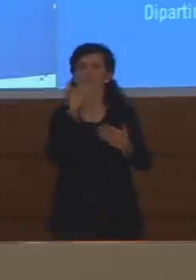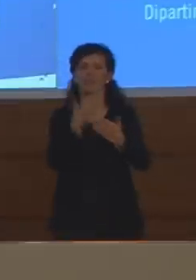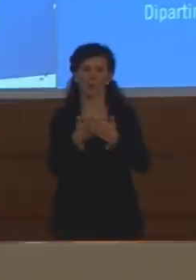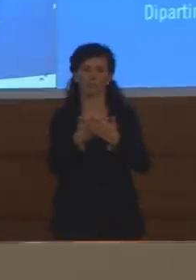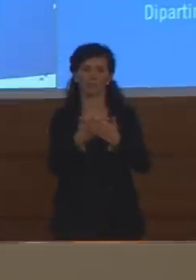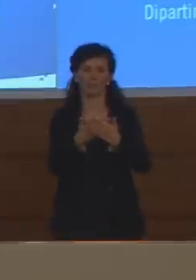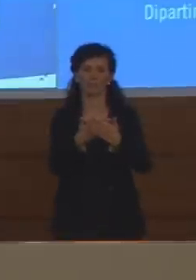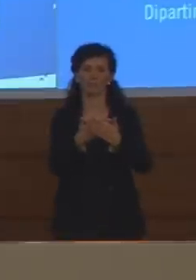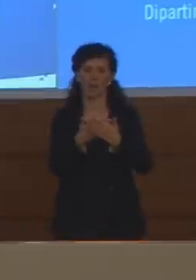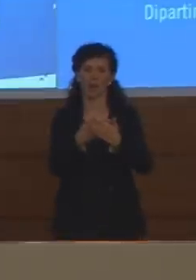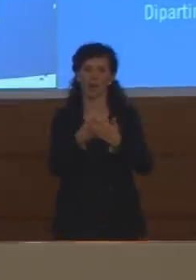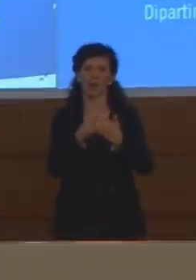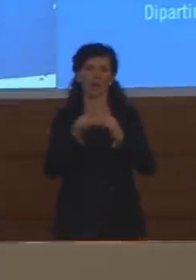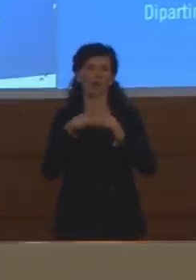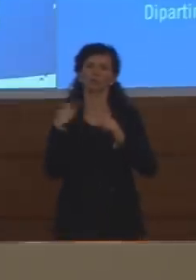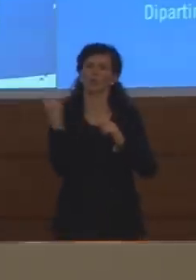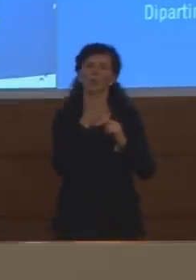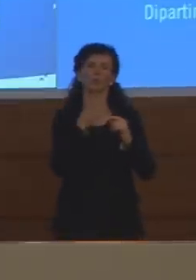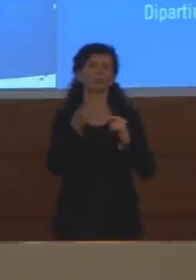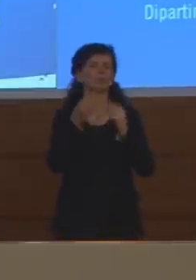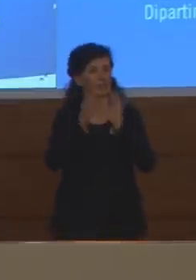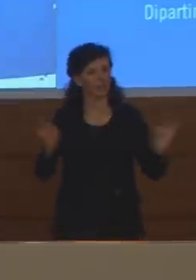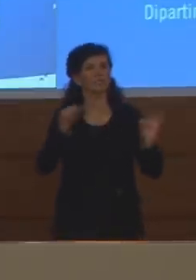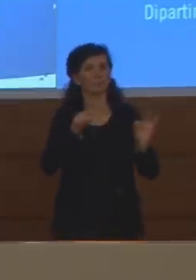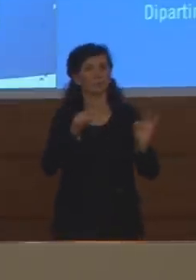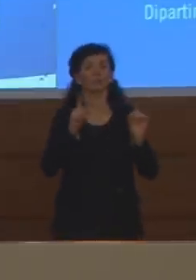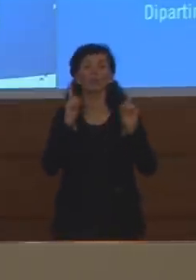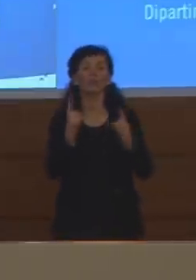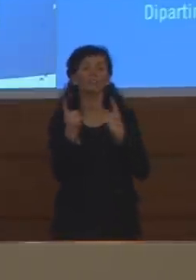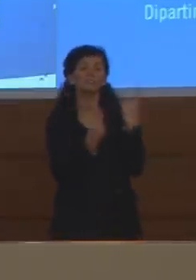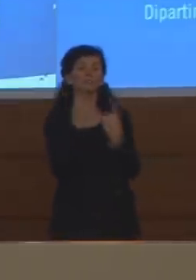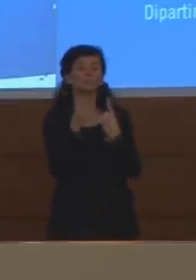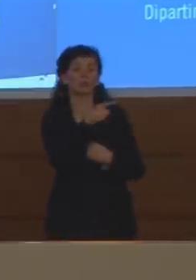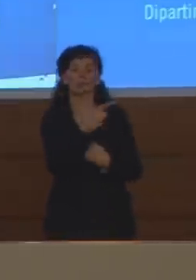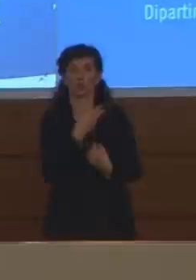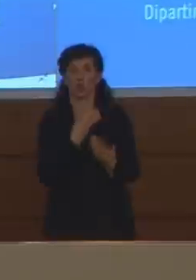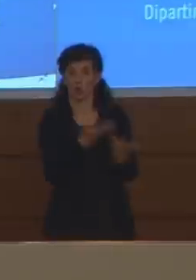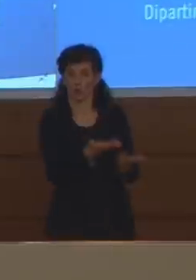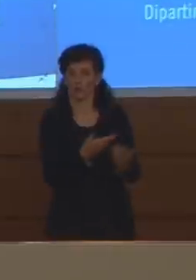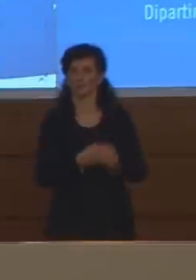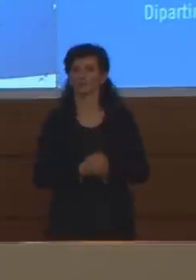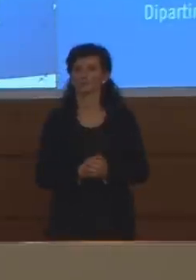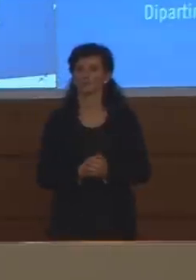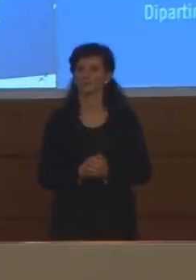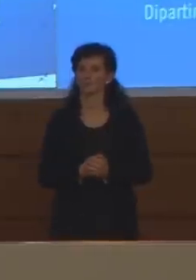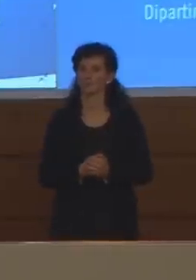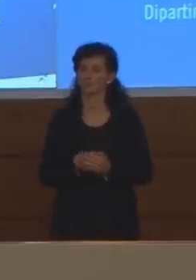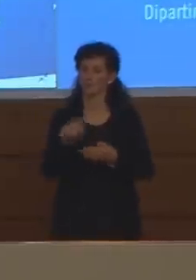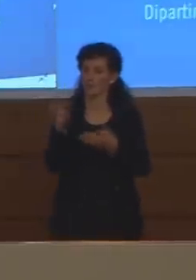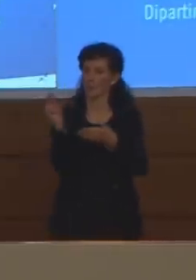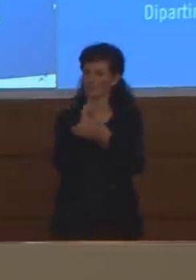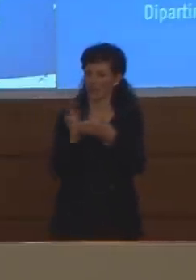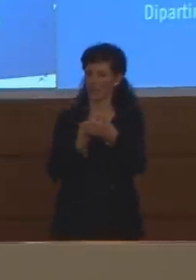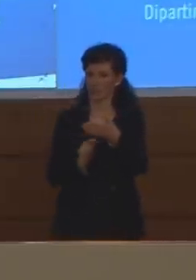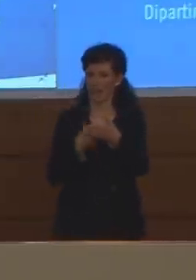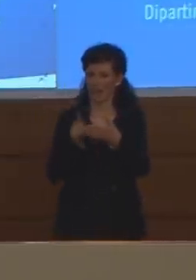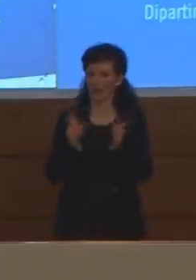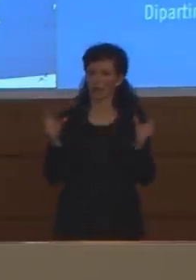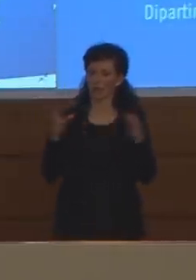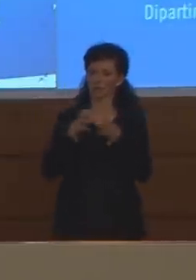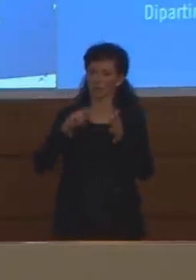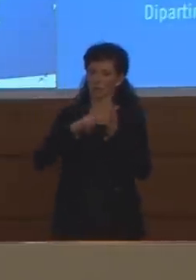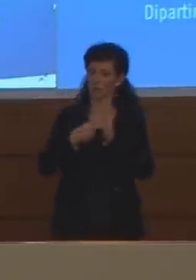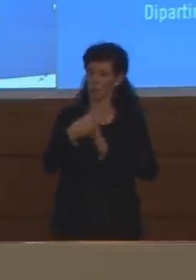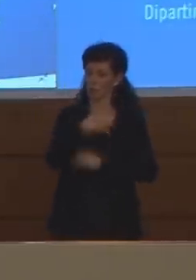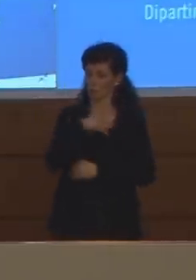volta la situazione richiedeva per quanto riguarda i verbali del Comitato Tecnico